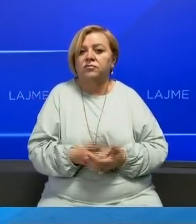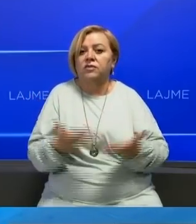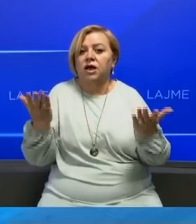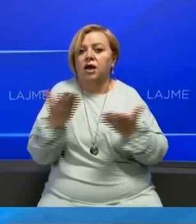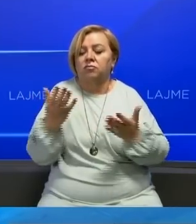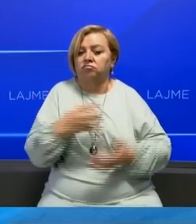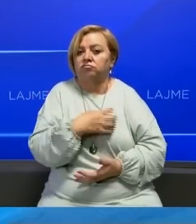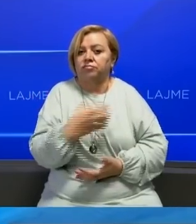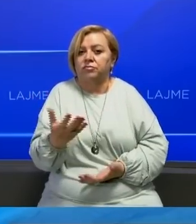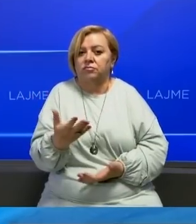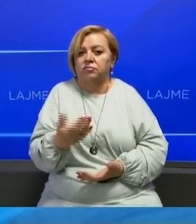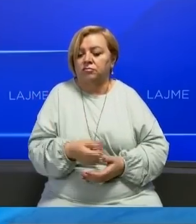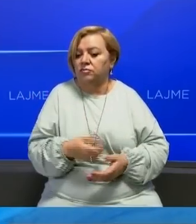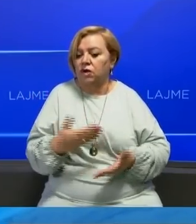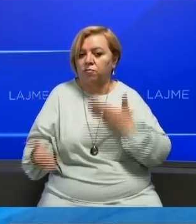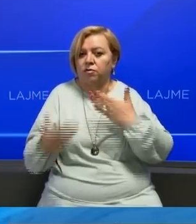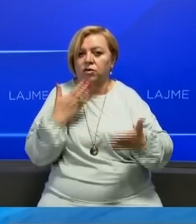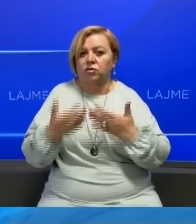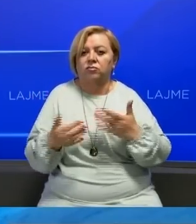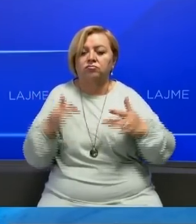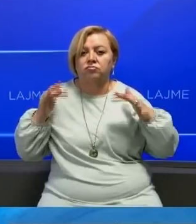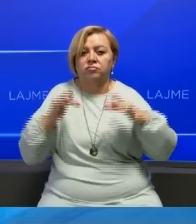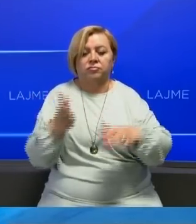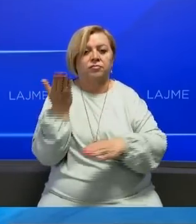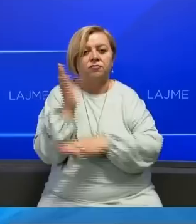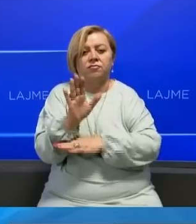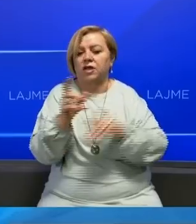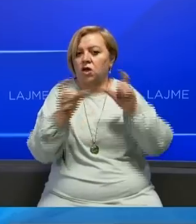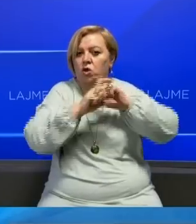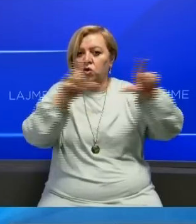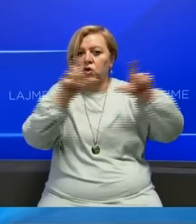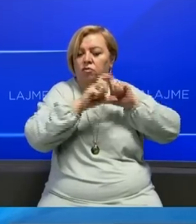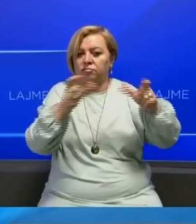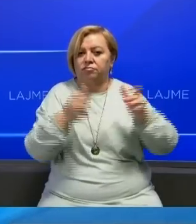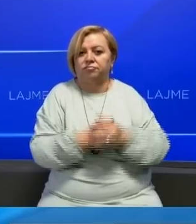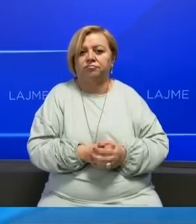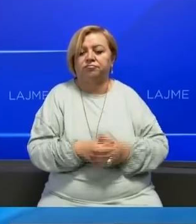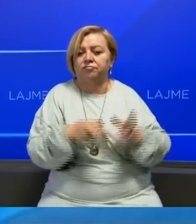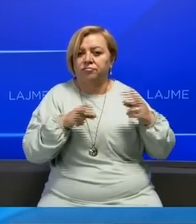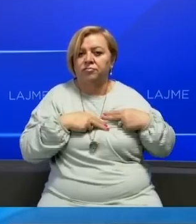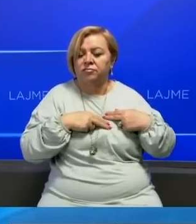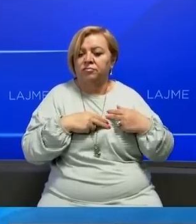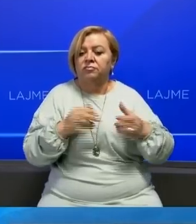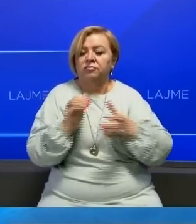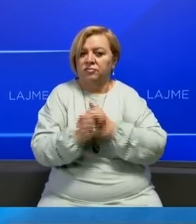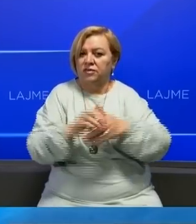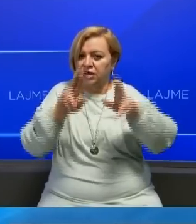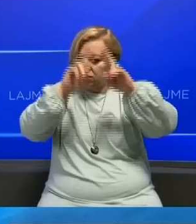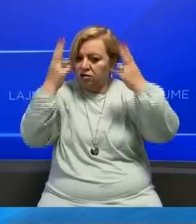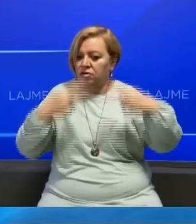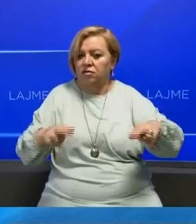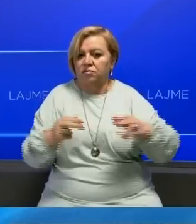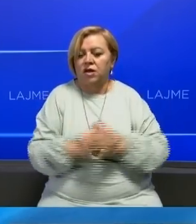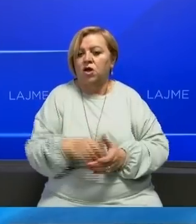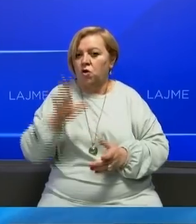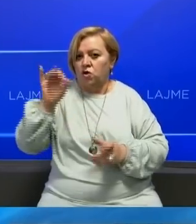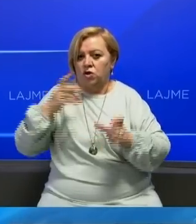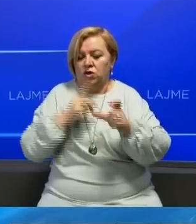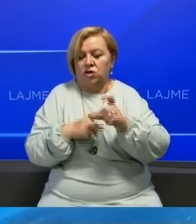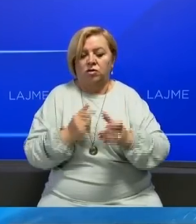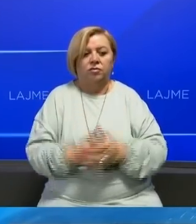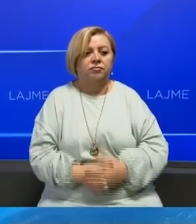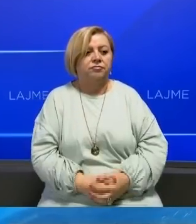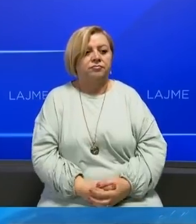të pasuris. Në këtë puntori i po marrin pjesë përfatsues të institucionesve përkace, partnerët nërkomtarë, si dhe përfatsues nga shëqrija civile.